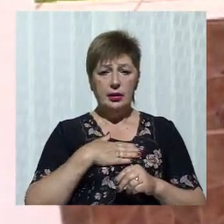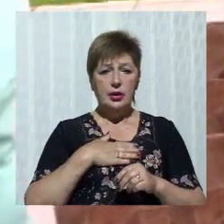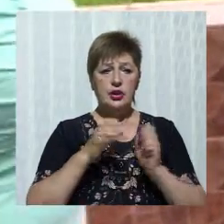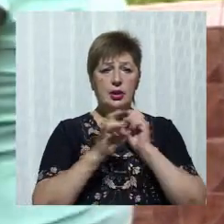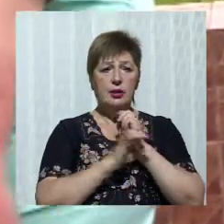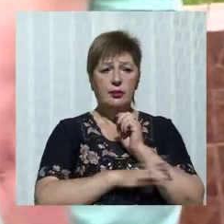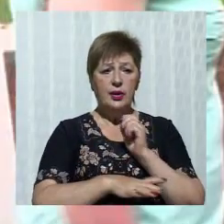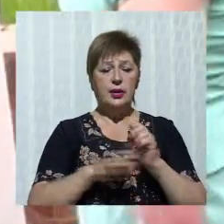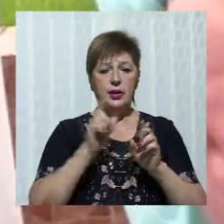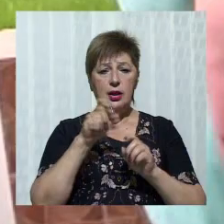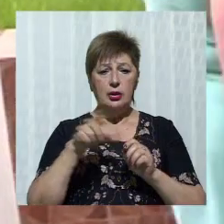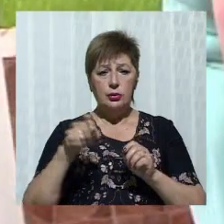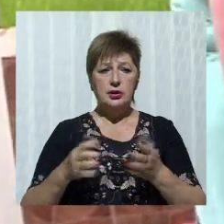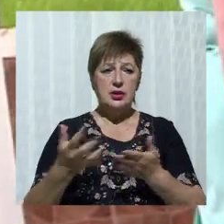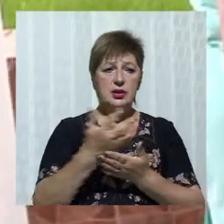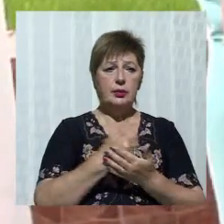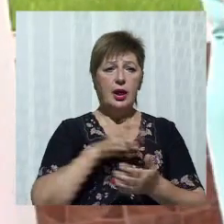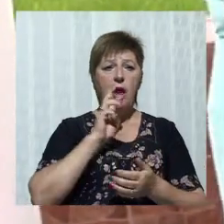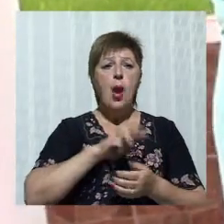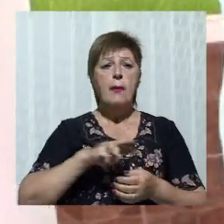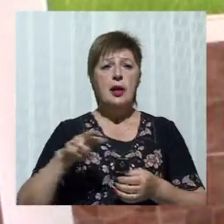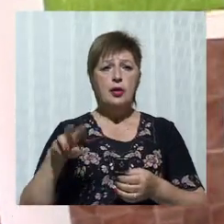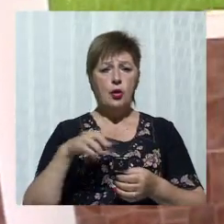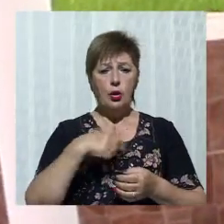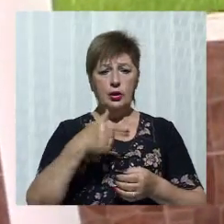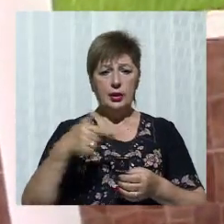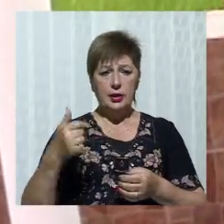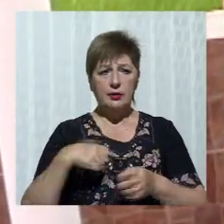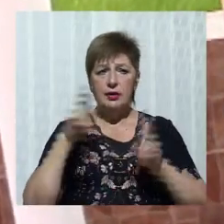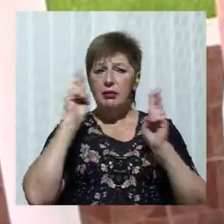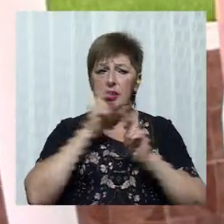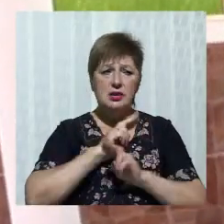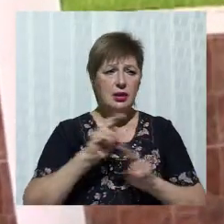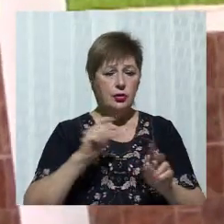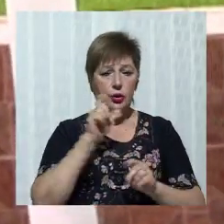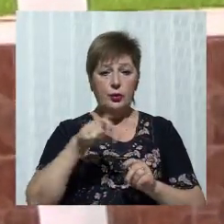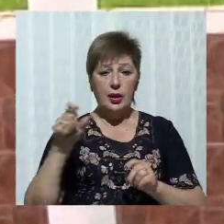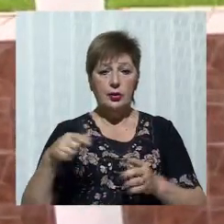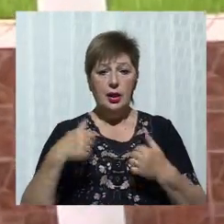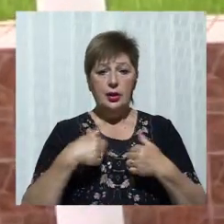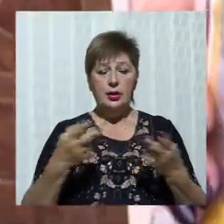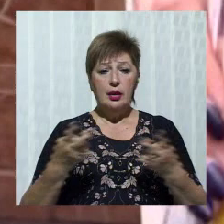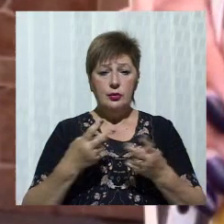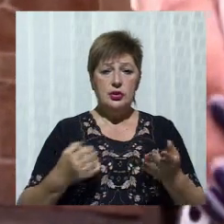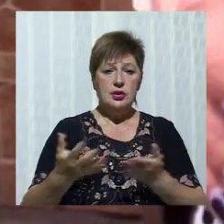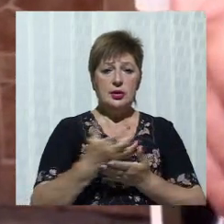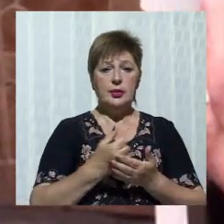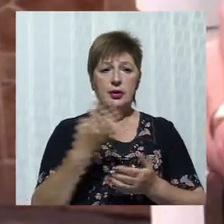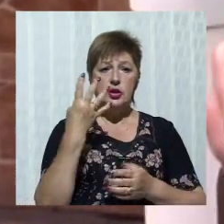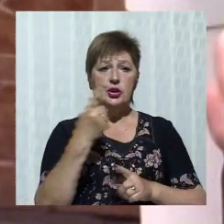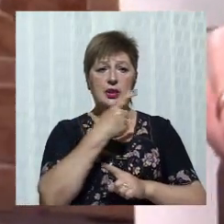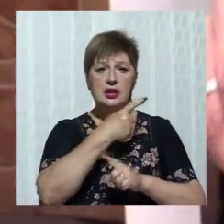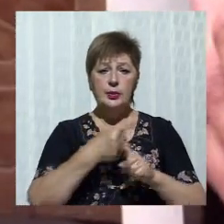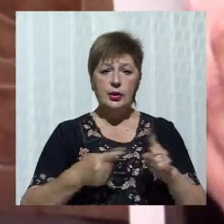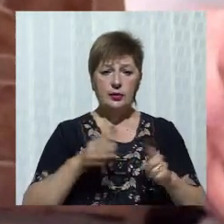люди зібрали мільйон гривень. Пенсіонери, школярі, друзі, незнайомі люди. Нам потрібно зібрати 4,5 мільйони. Я